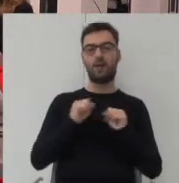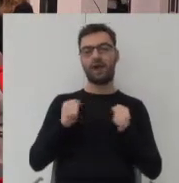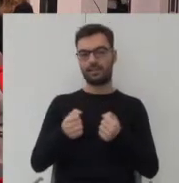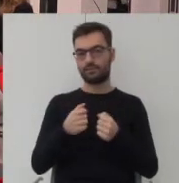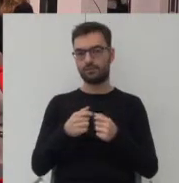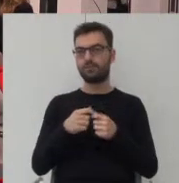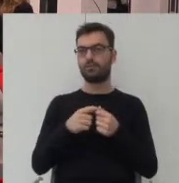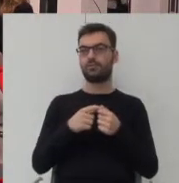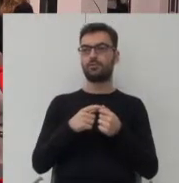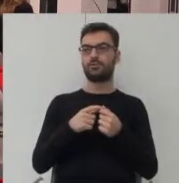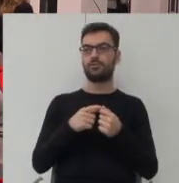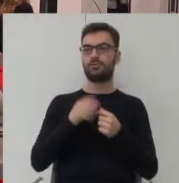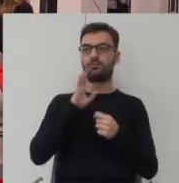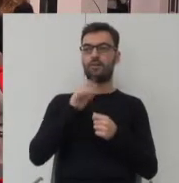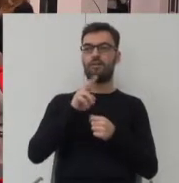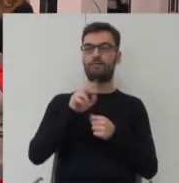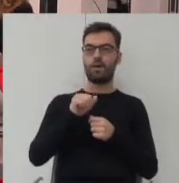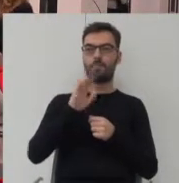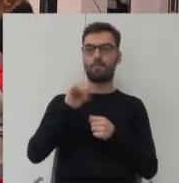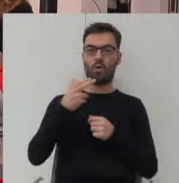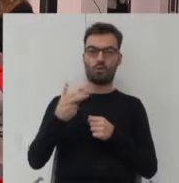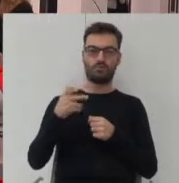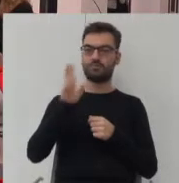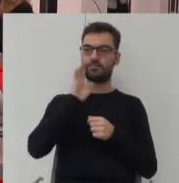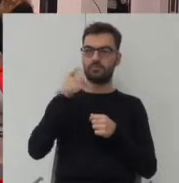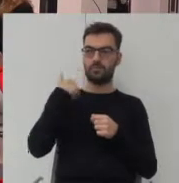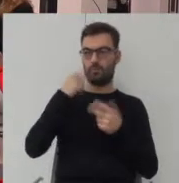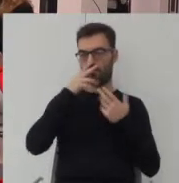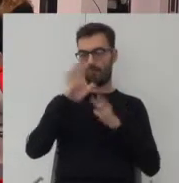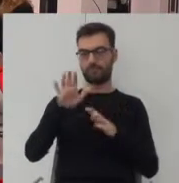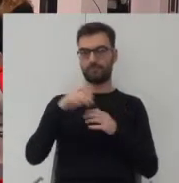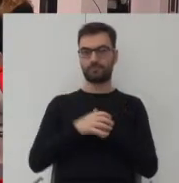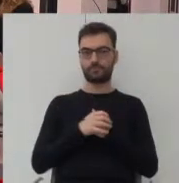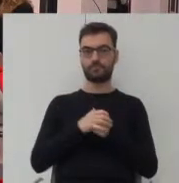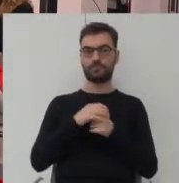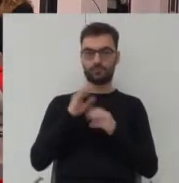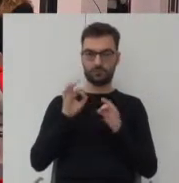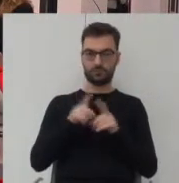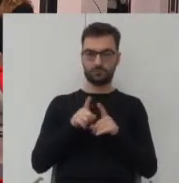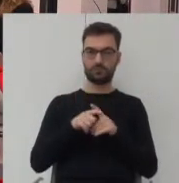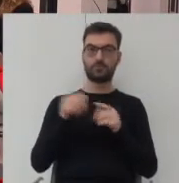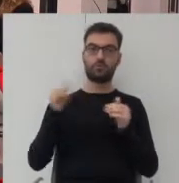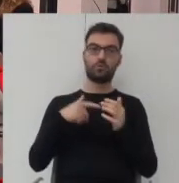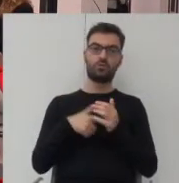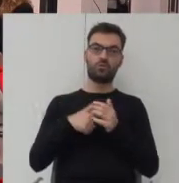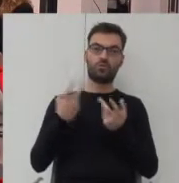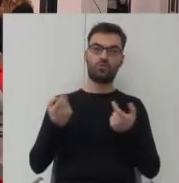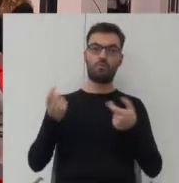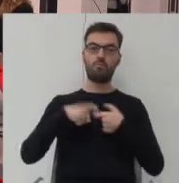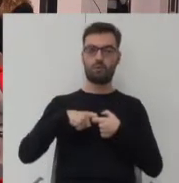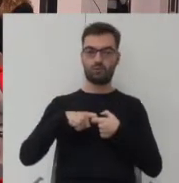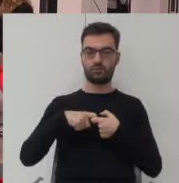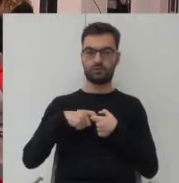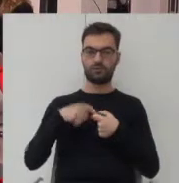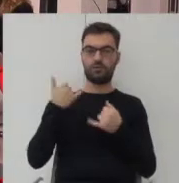w osiedlu Woban, które było prezentowane również dzisiaj. Więc może to połączyć jakoś. Jeśli